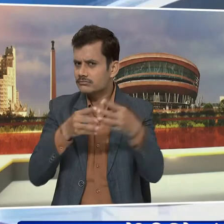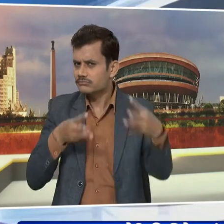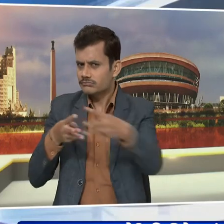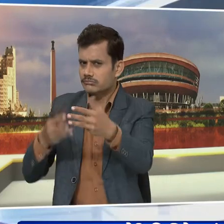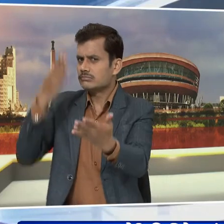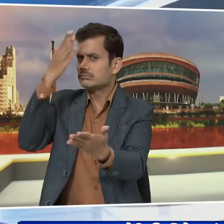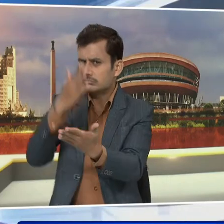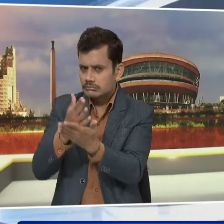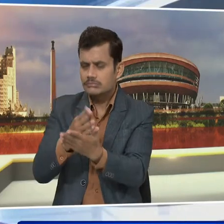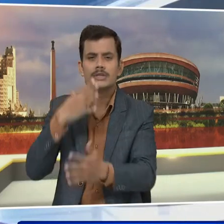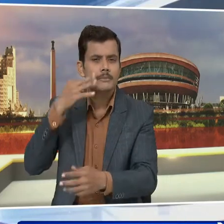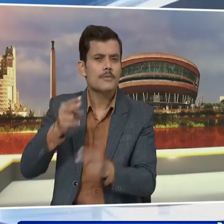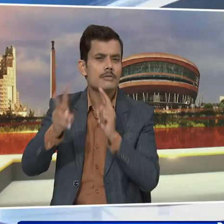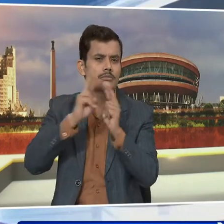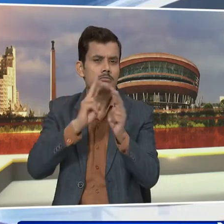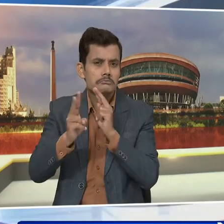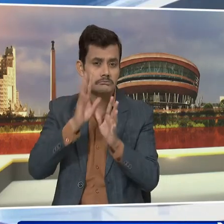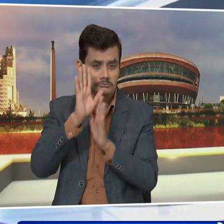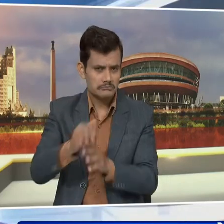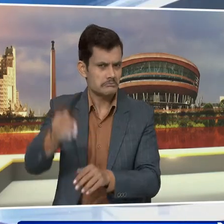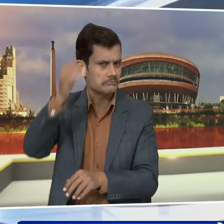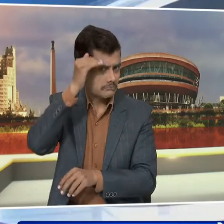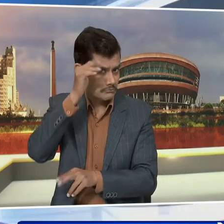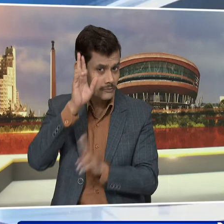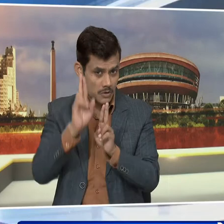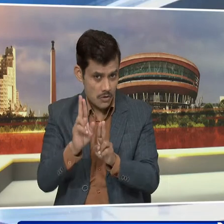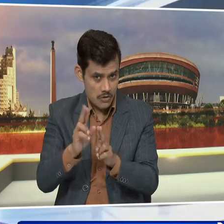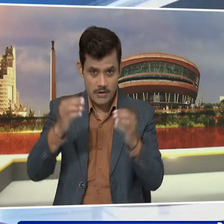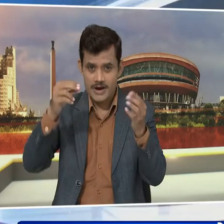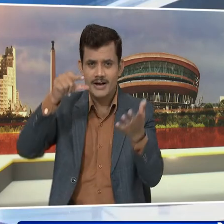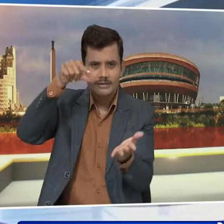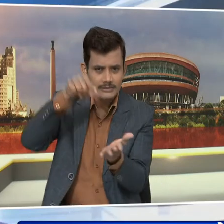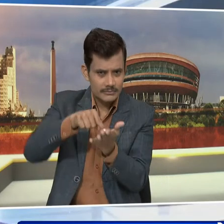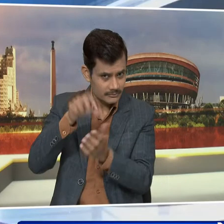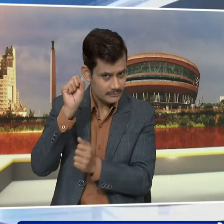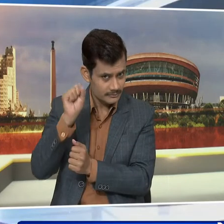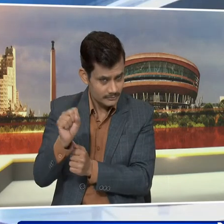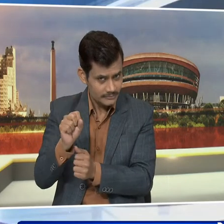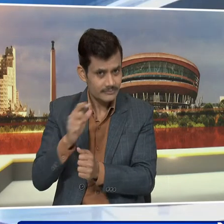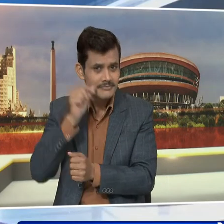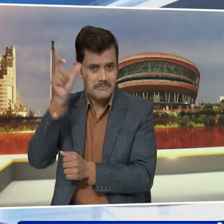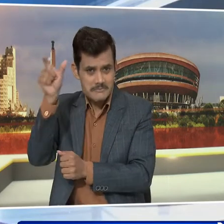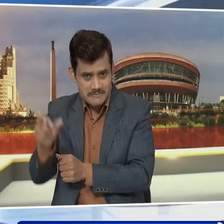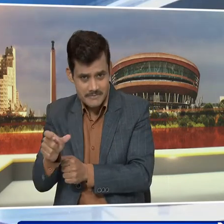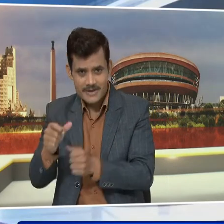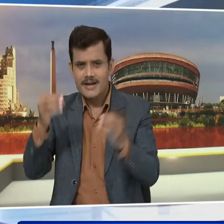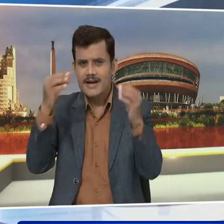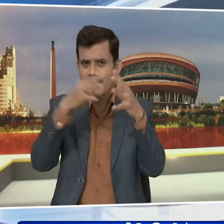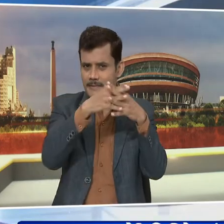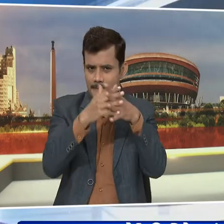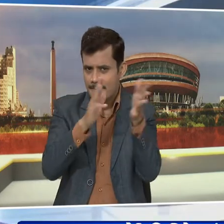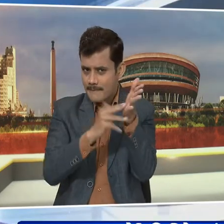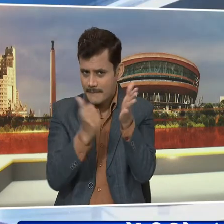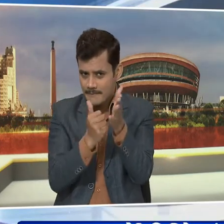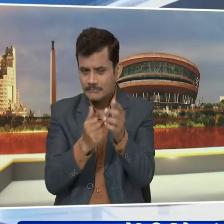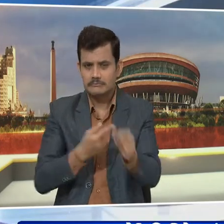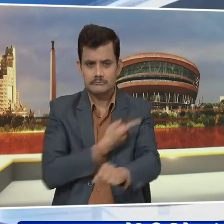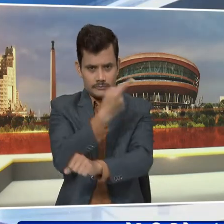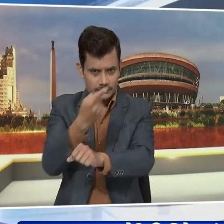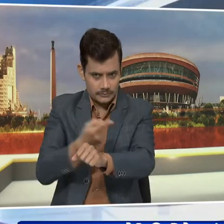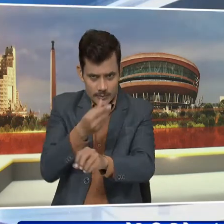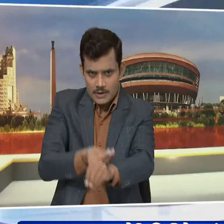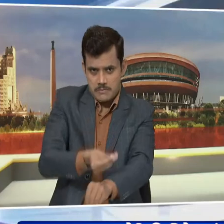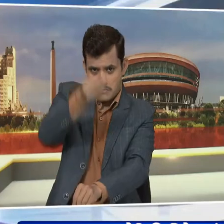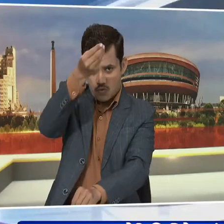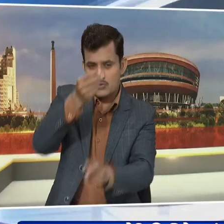के बारे में चर्चा हुई खबरों के मताबक बगदाद में अलसुदानी के साथ ब्लिंकन के मुलाकात एक घंटे से ज्यादा